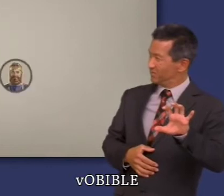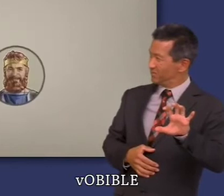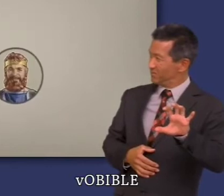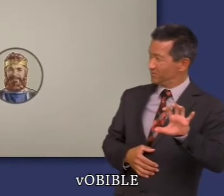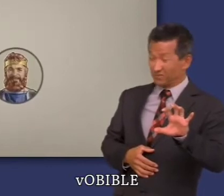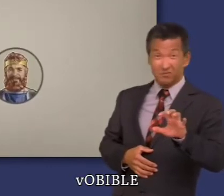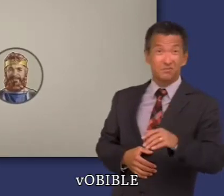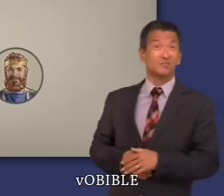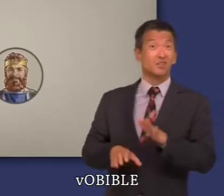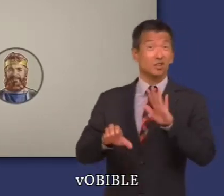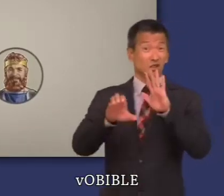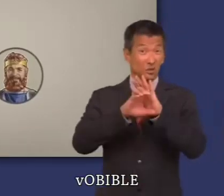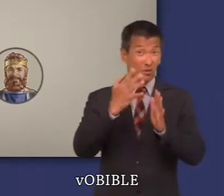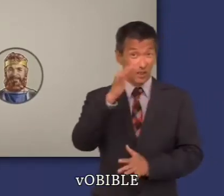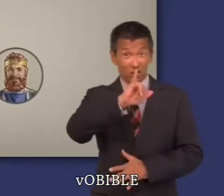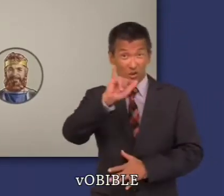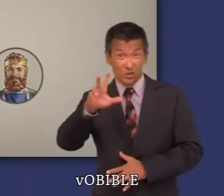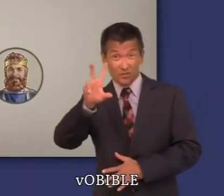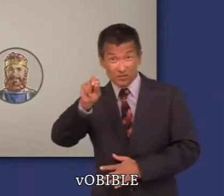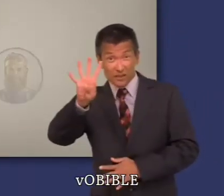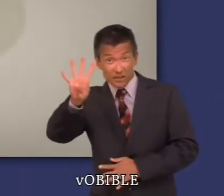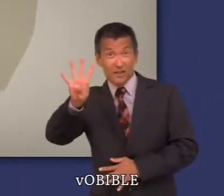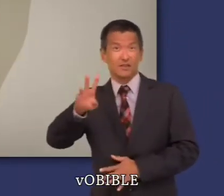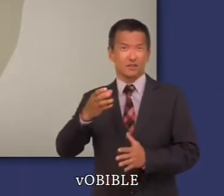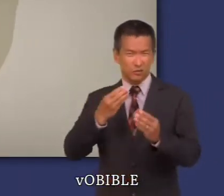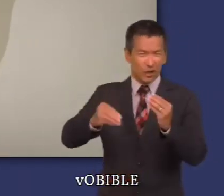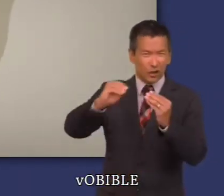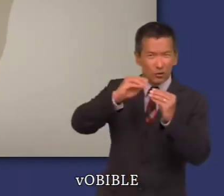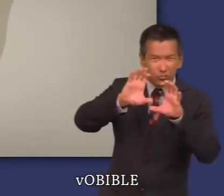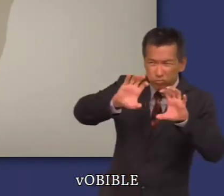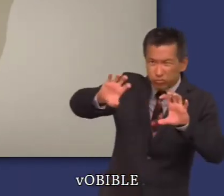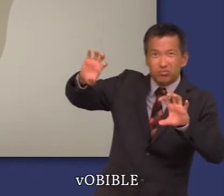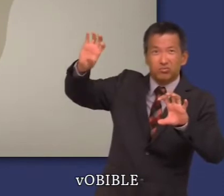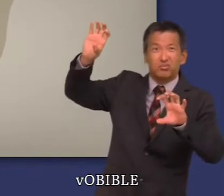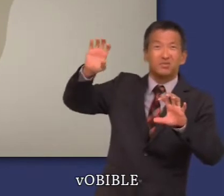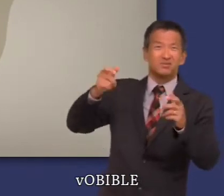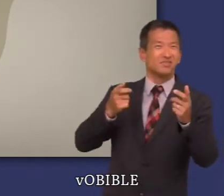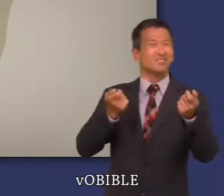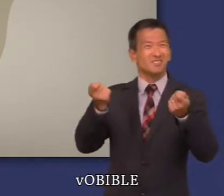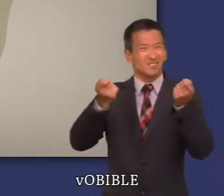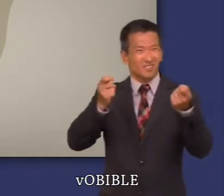est roi sur Judas et les chapitres 5 à 24 la période où il est roi sur tout Israël.